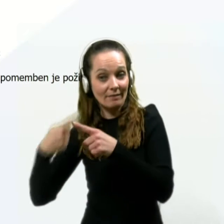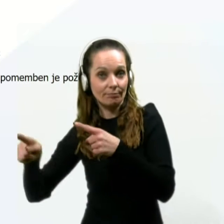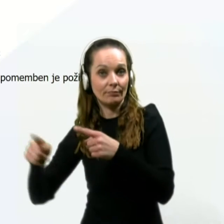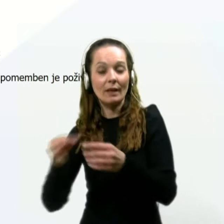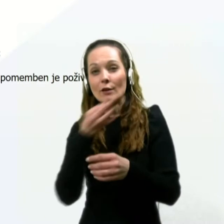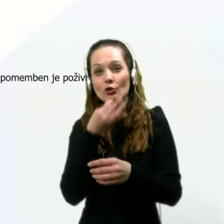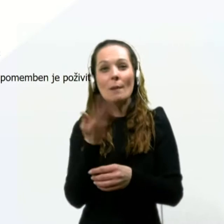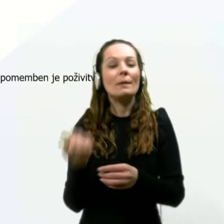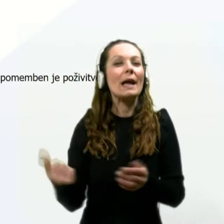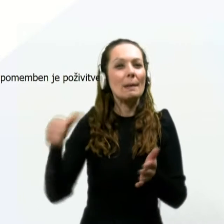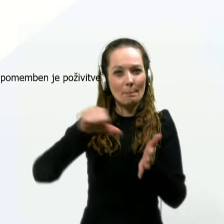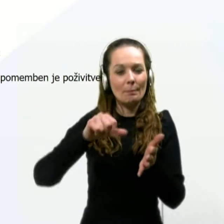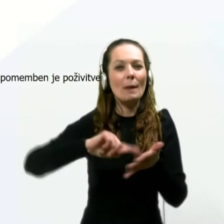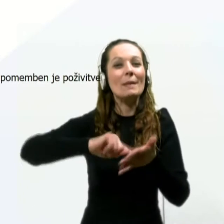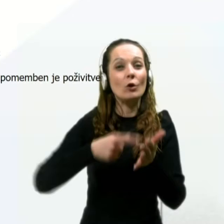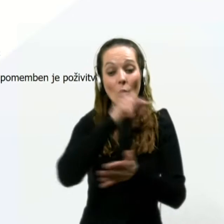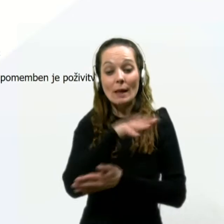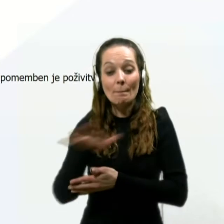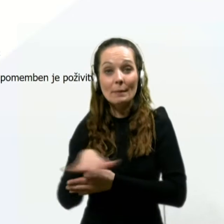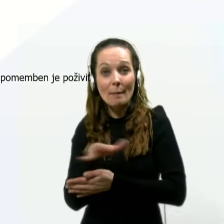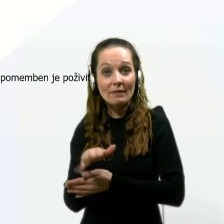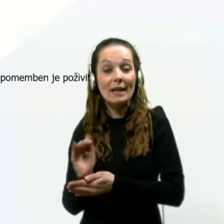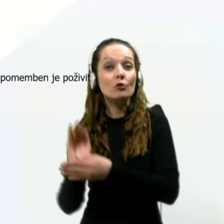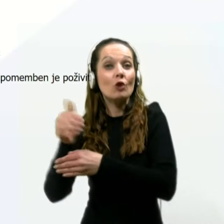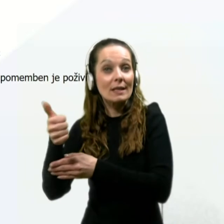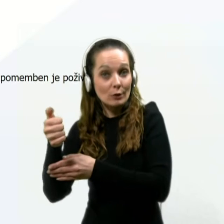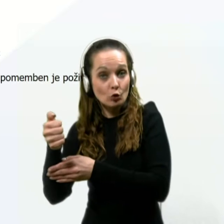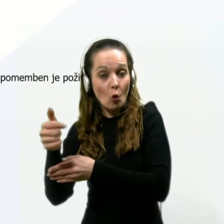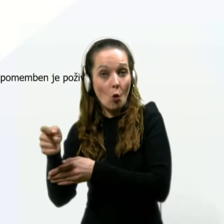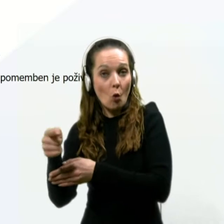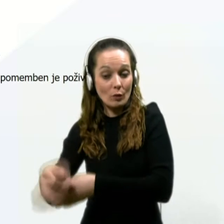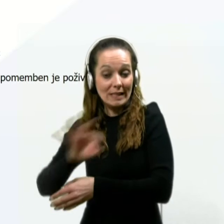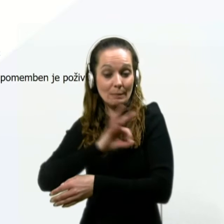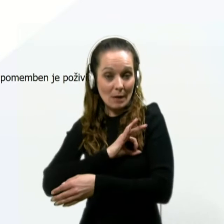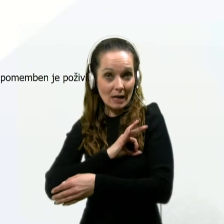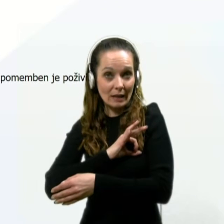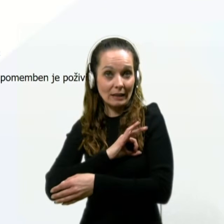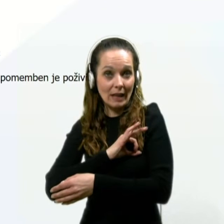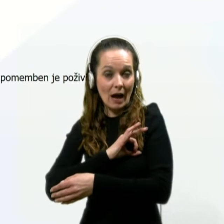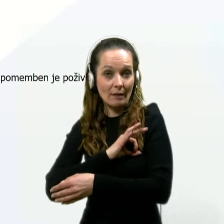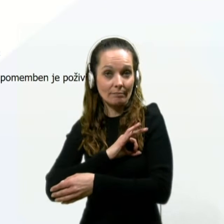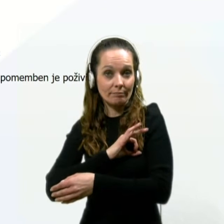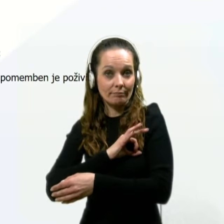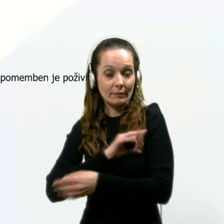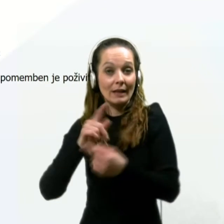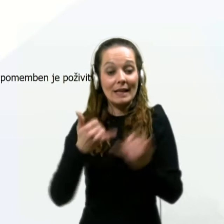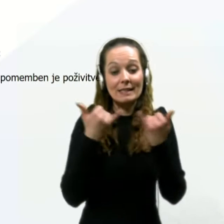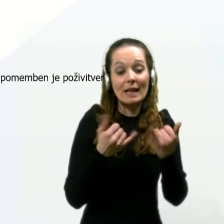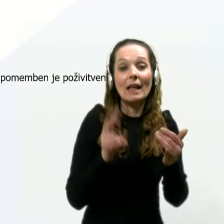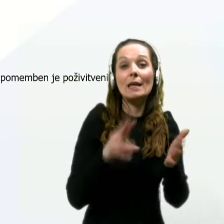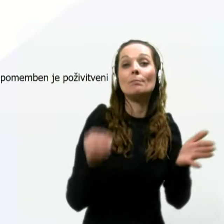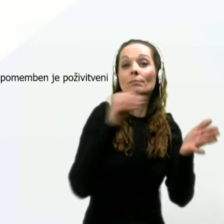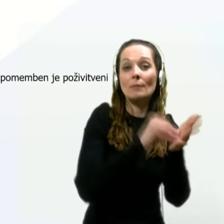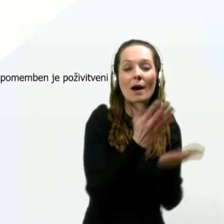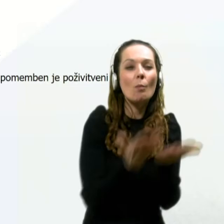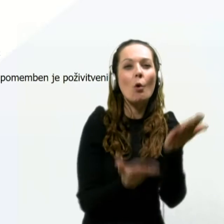imeli na milijon prebivalcev v deltavalu, čez 100 smrti na milijon prebivalcev, jih zdaj beležimo